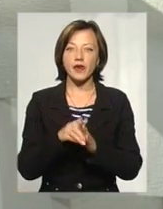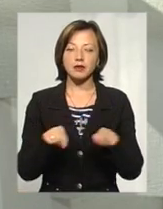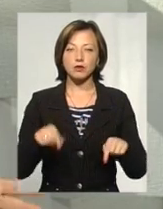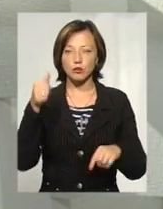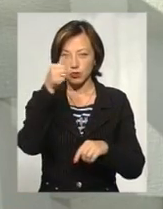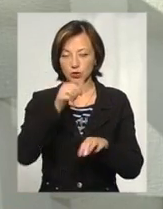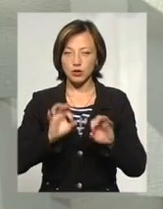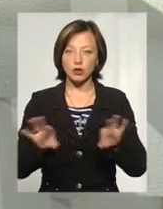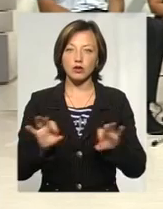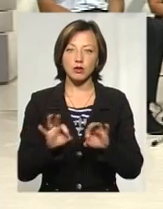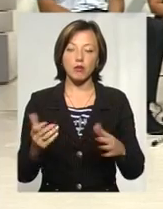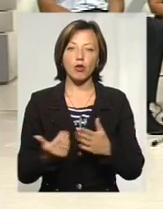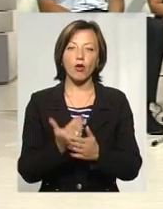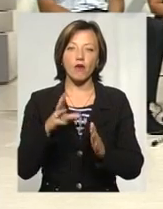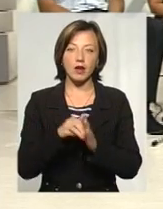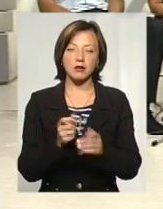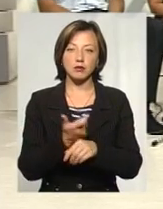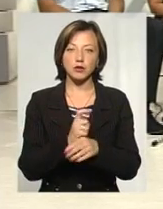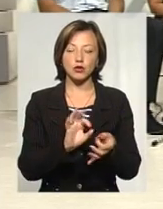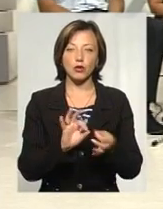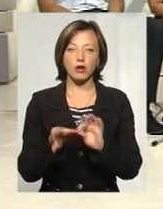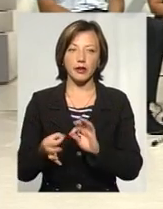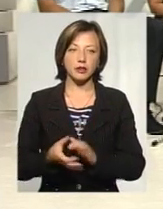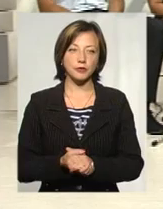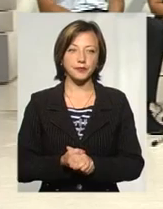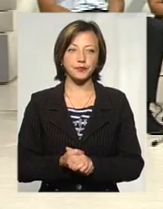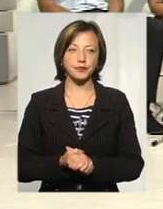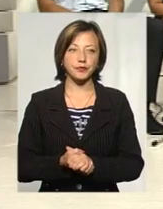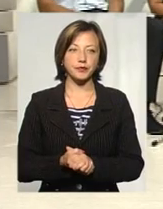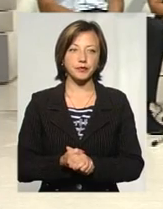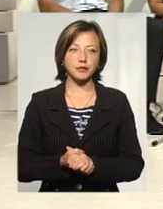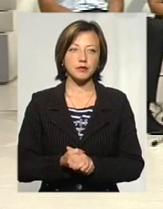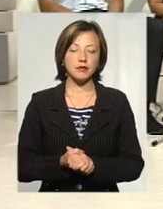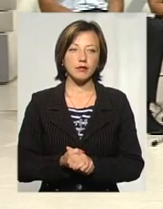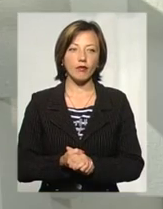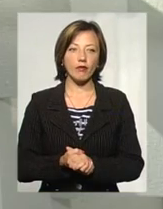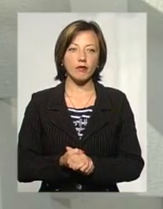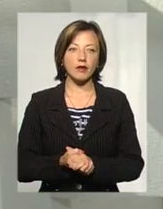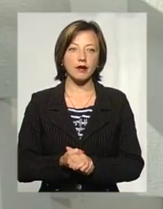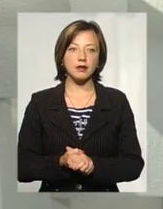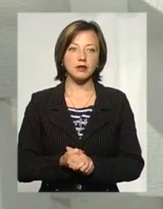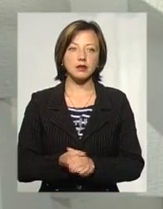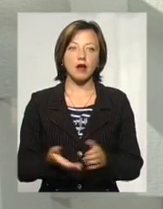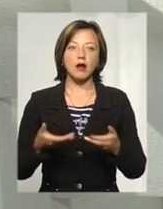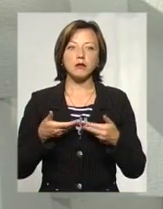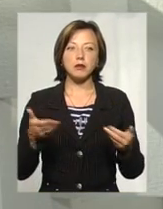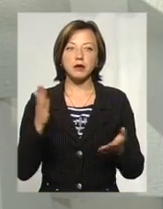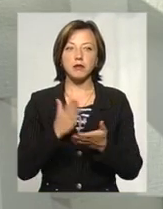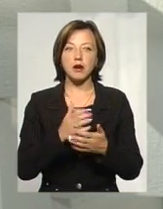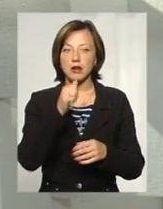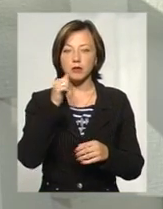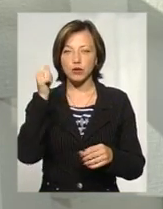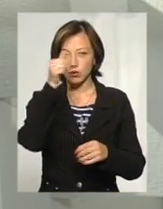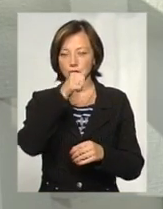Прошу, до речі, про нововведення більш докладніше розповісти. Так, ми мали минулорічний досвід реалізації програми, тому